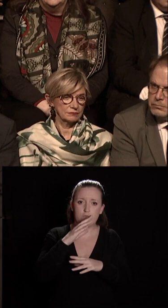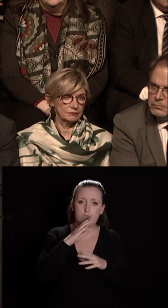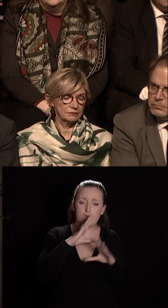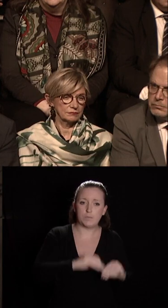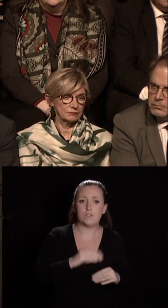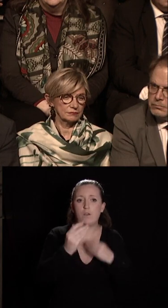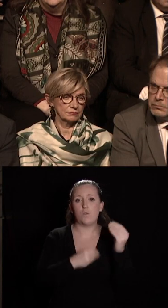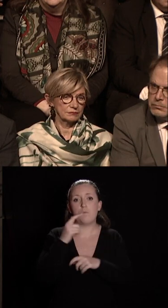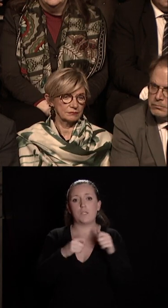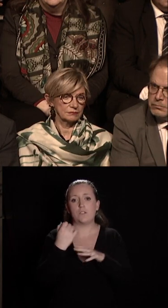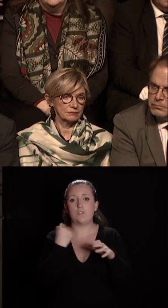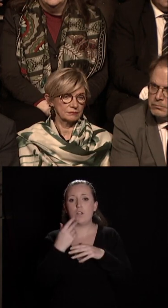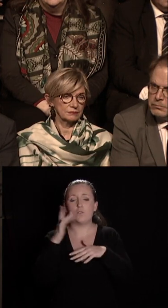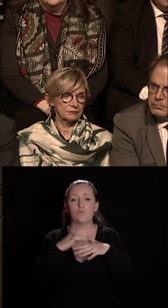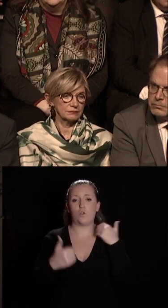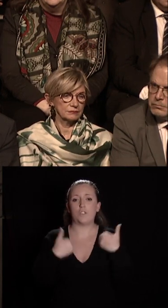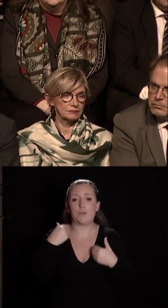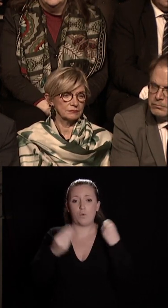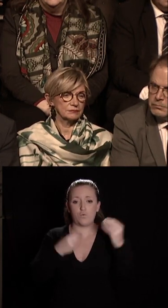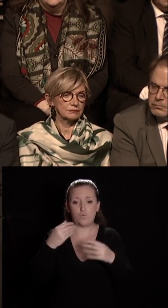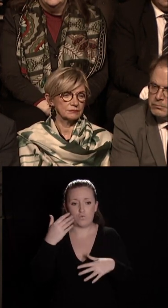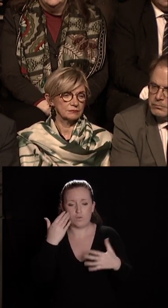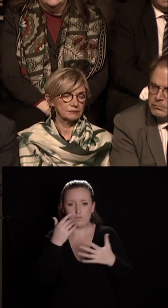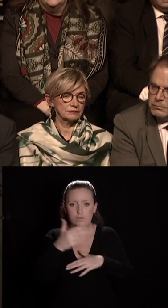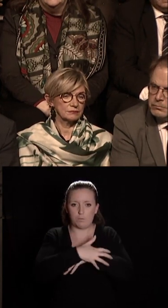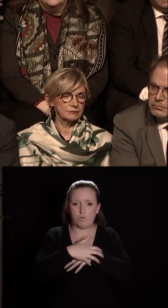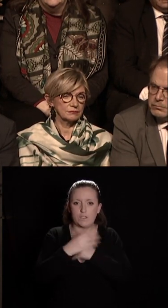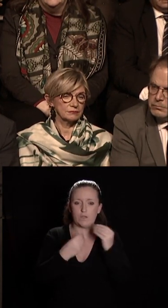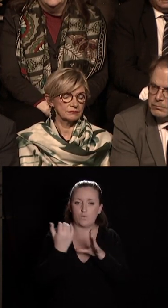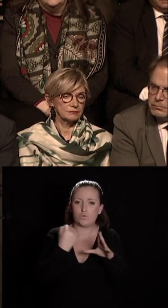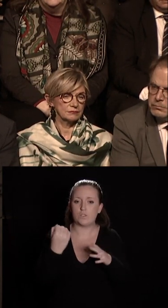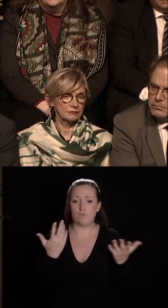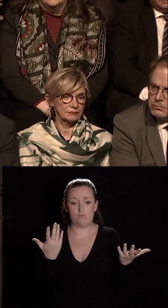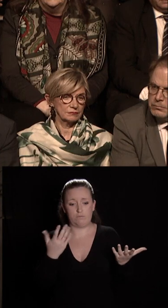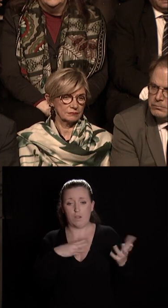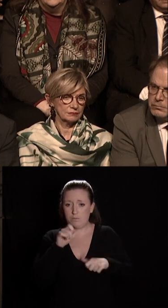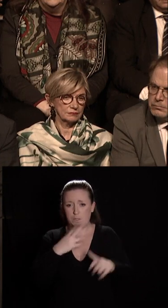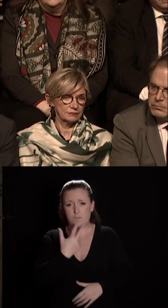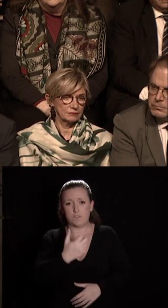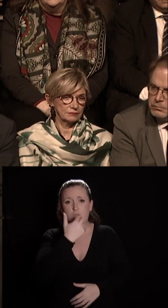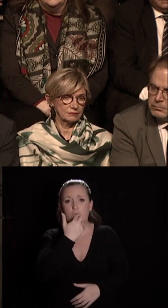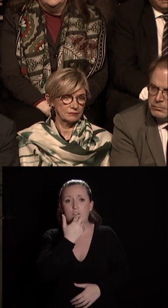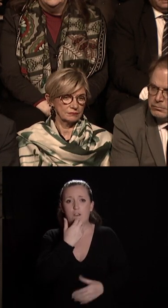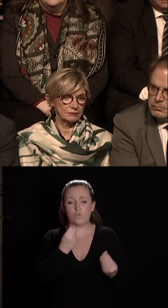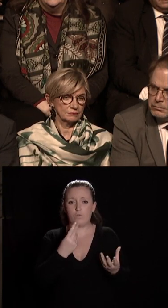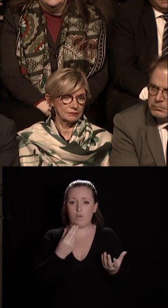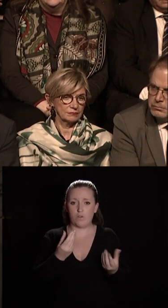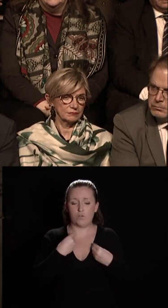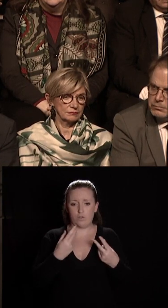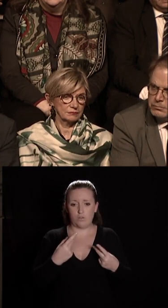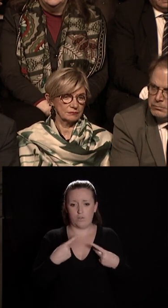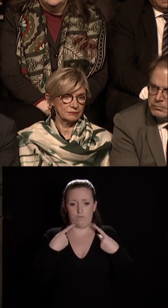celles en situation de handicap ou qui connaissent la précarité ou la solitude ce sont des citoyens souvent meurtris par la ville